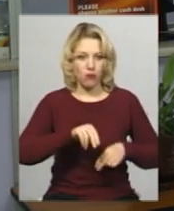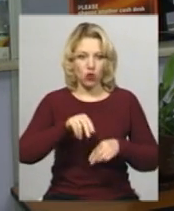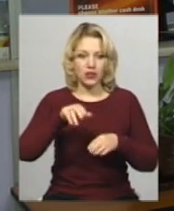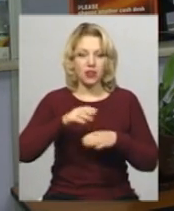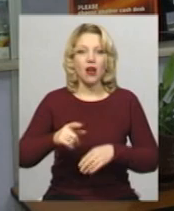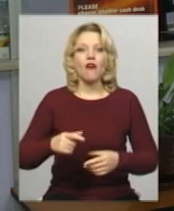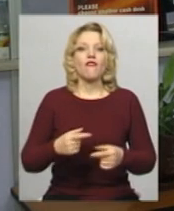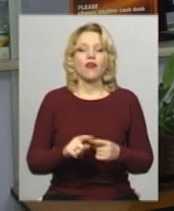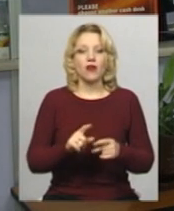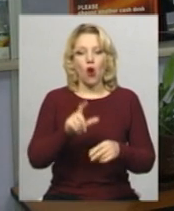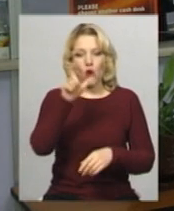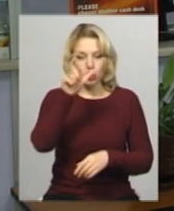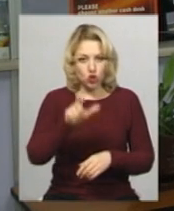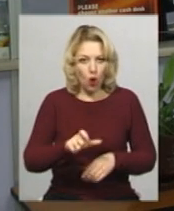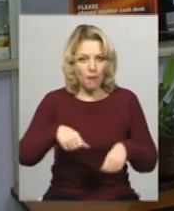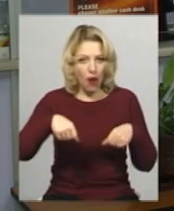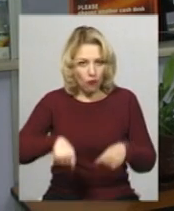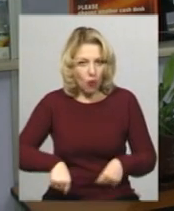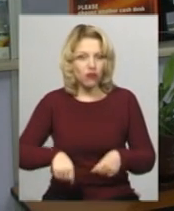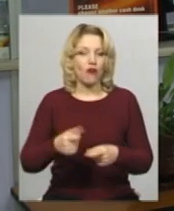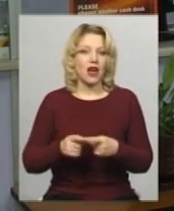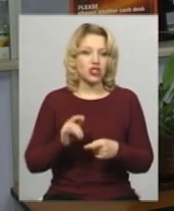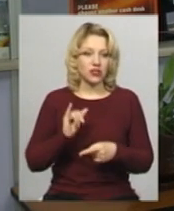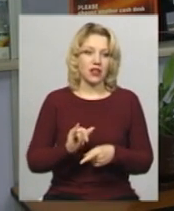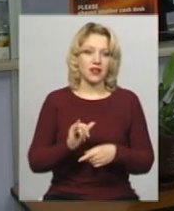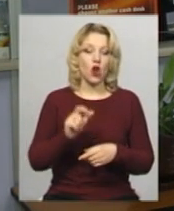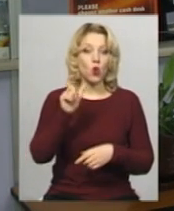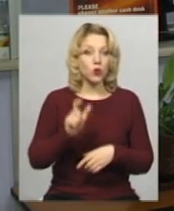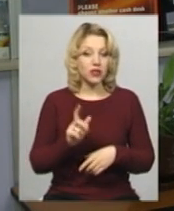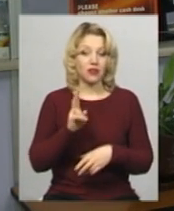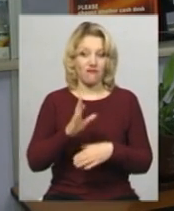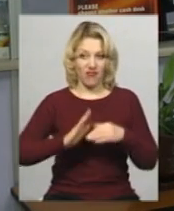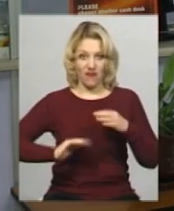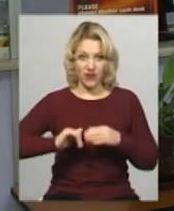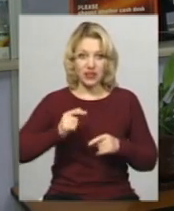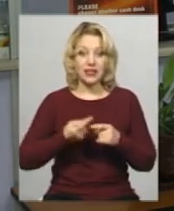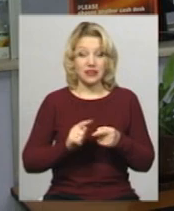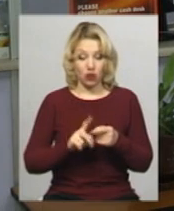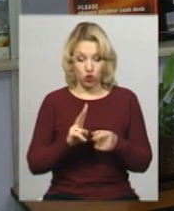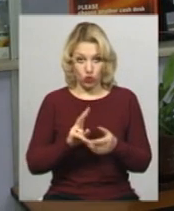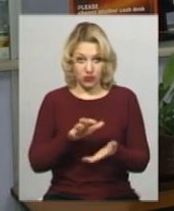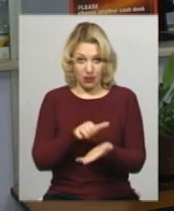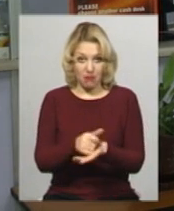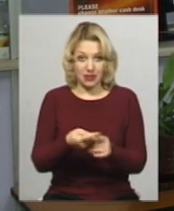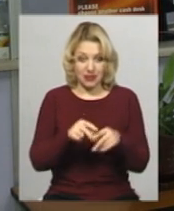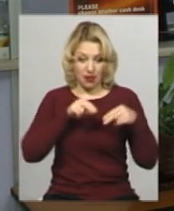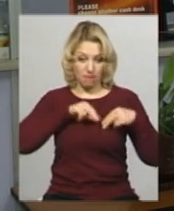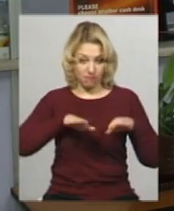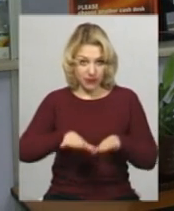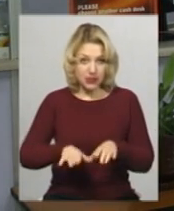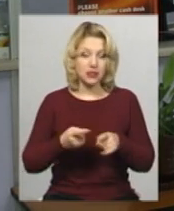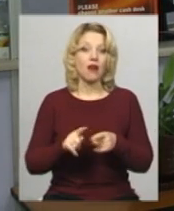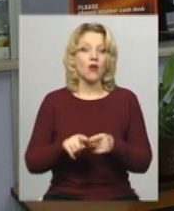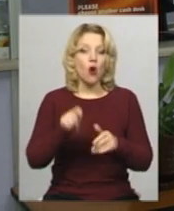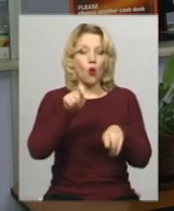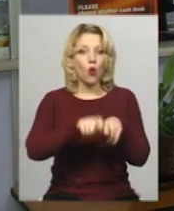«уповноважна особа». І людина, фахівець, який обіймає цю посаду, контролює